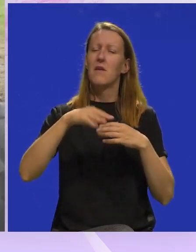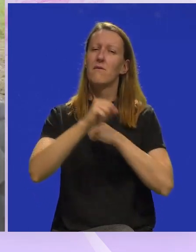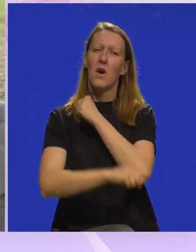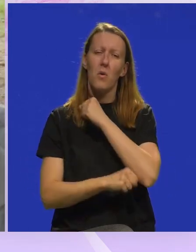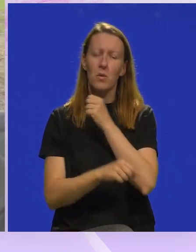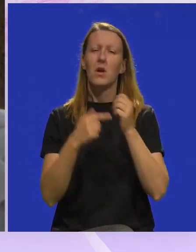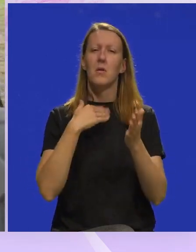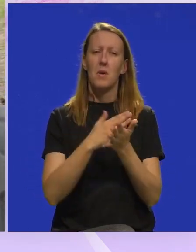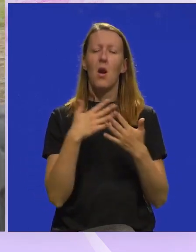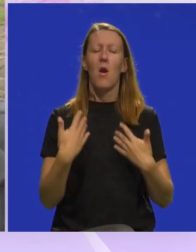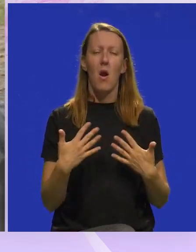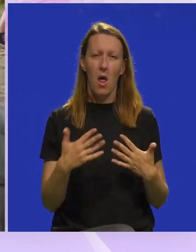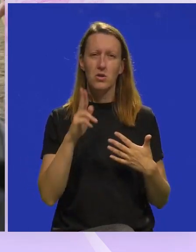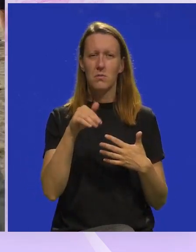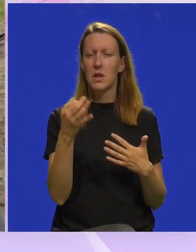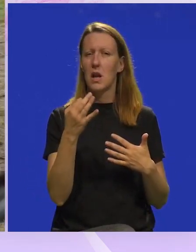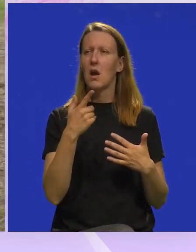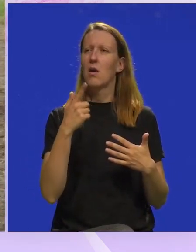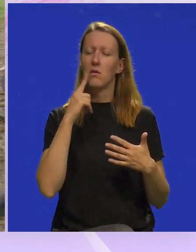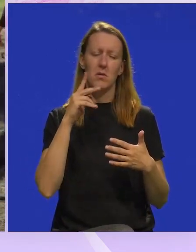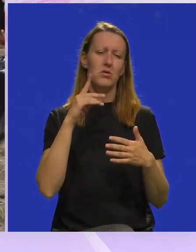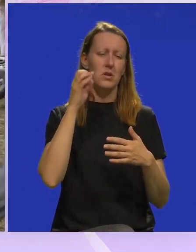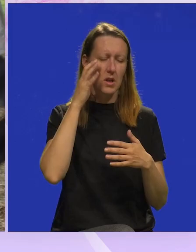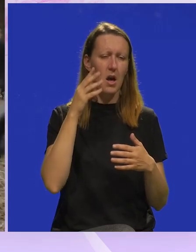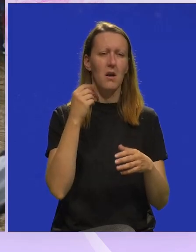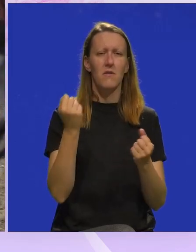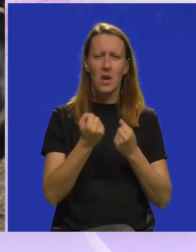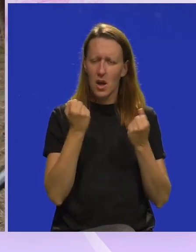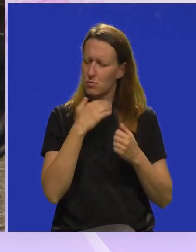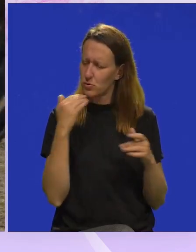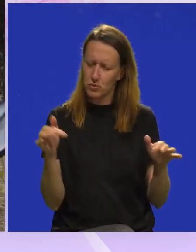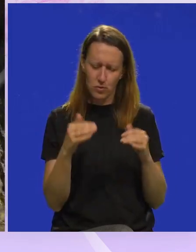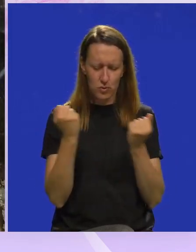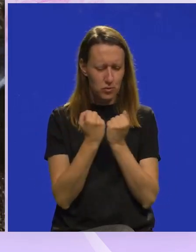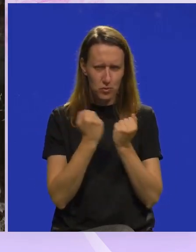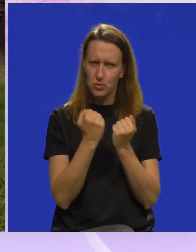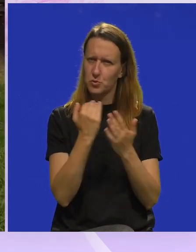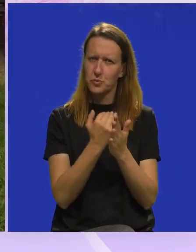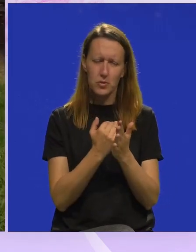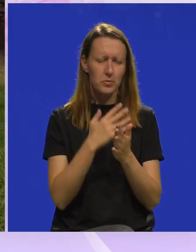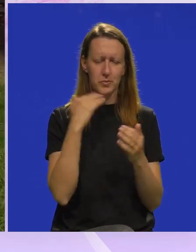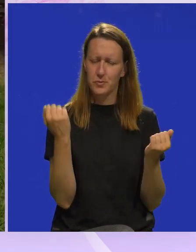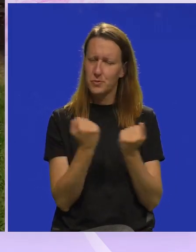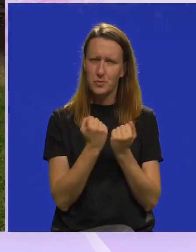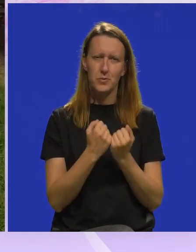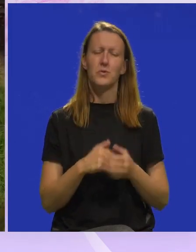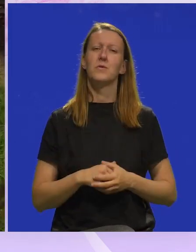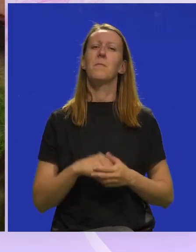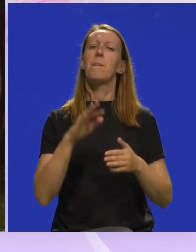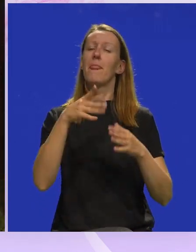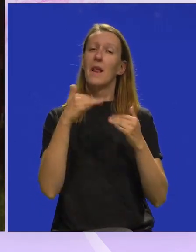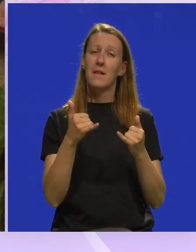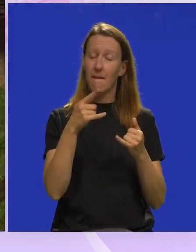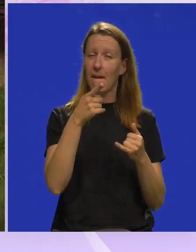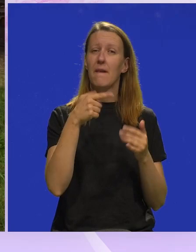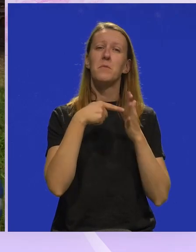fakultet, tako da mi je bilo puno lakše imati neku rutinu u danu, puno vježbati, učiti novog programa i da. I što si